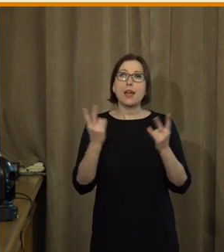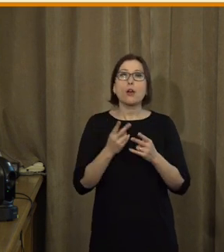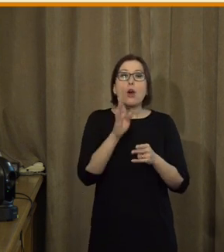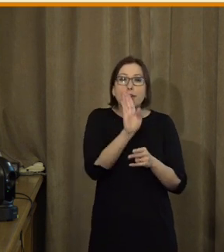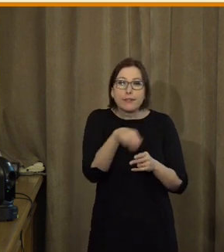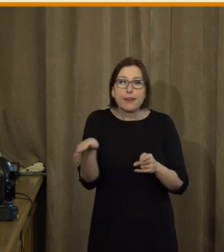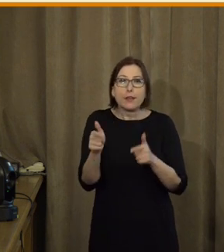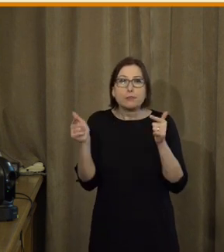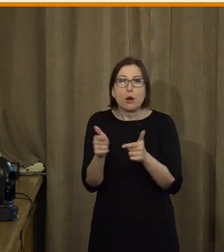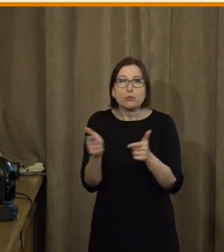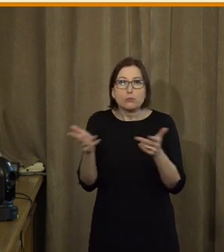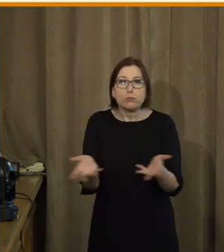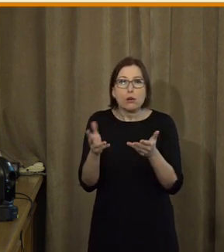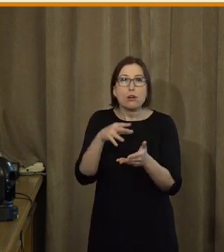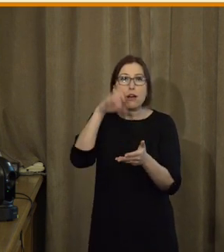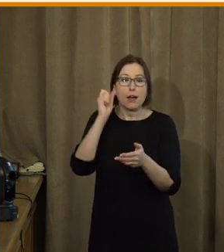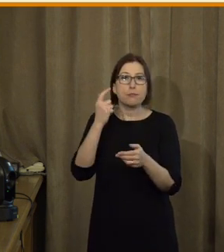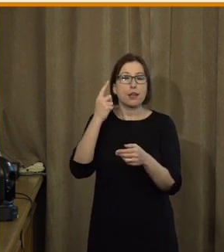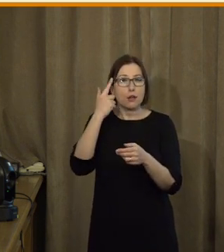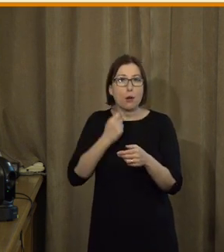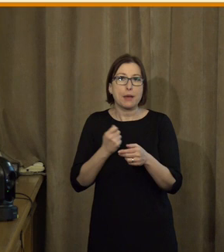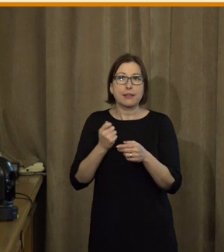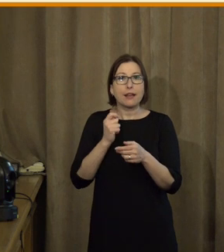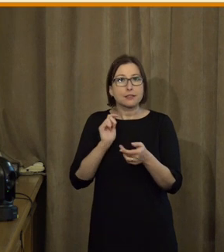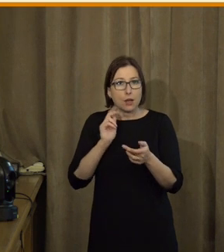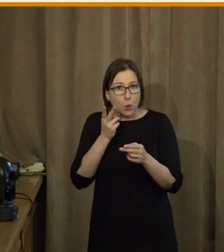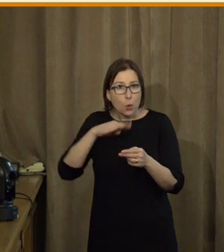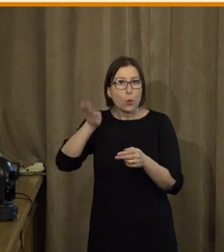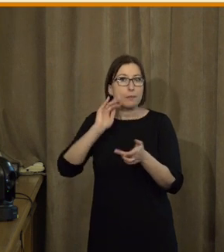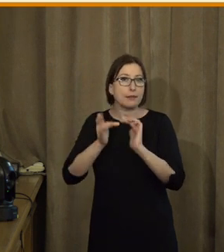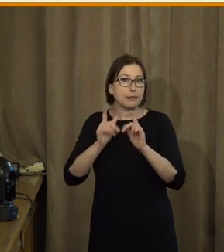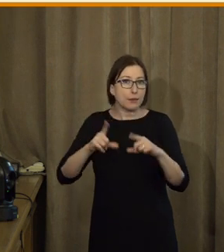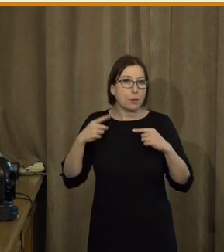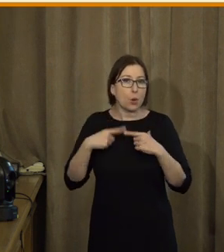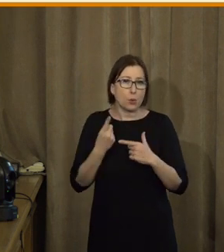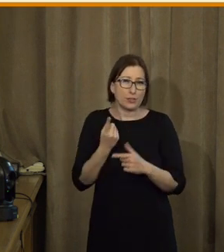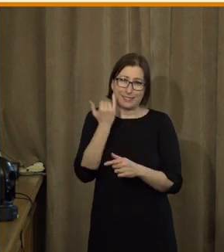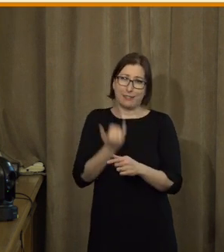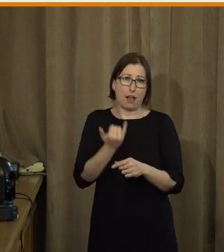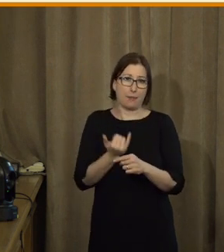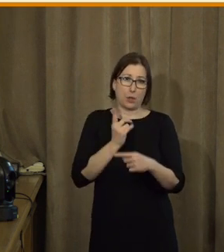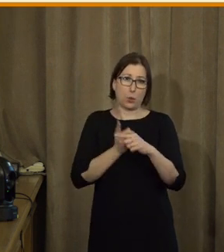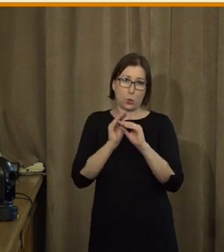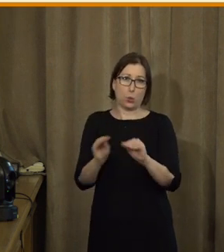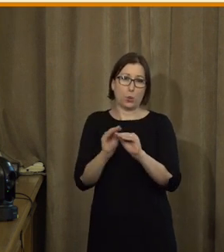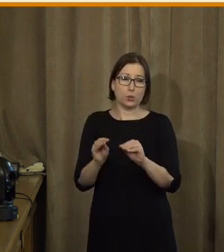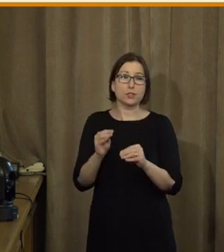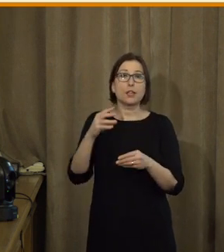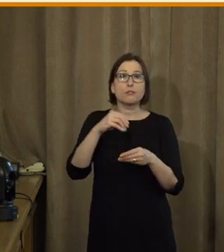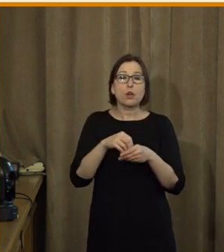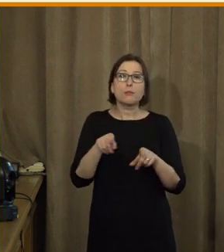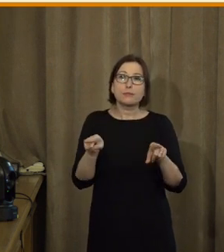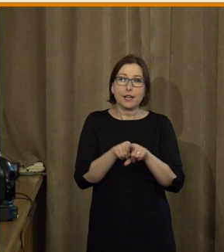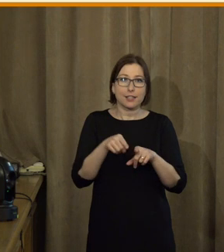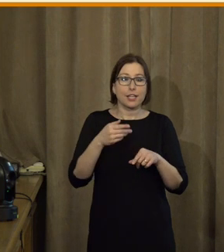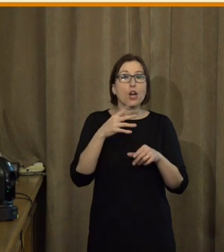u dětí a mládeže. U toho se asi nebudu nějak více zastavovat. Spíše jenom zvíním to, že je tam poukazováno na to,